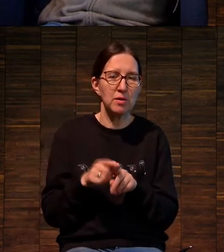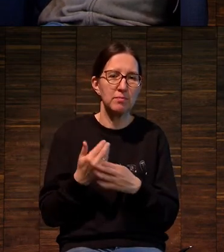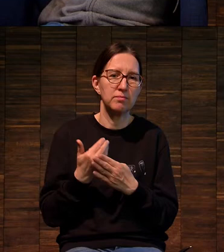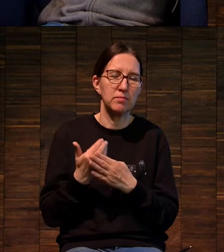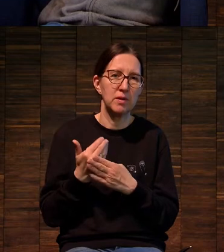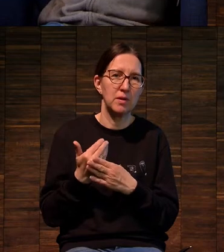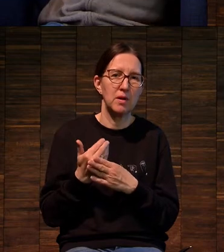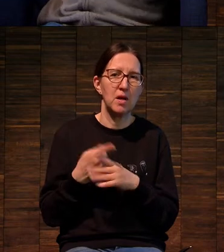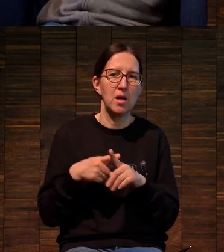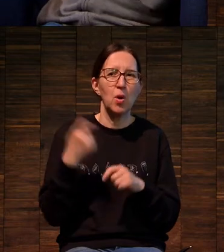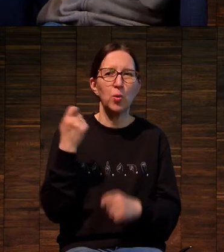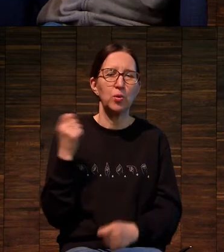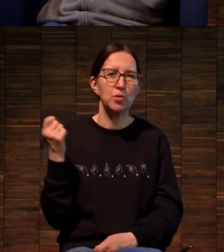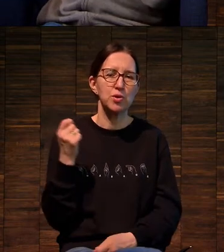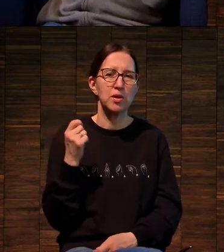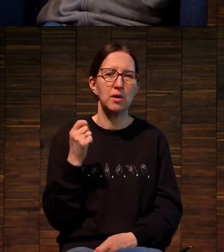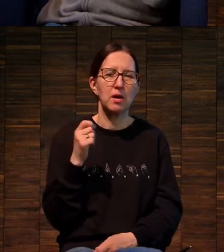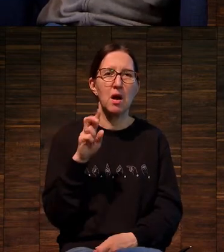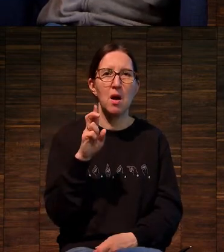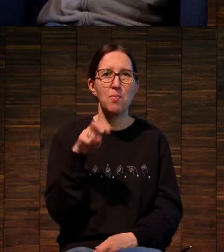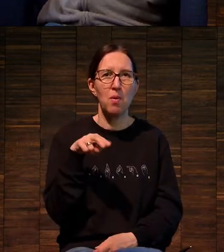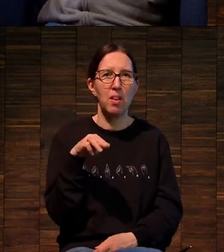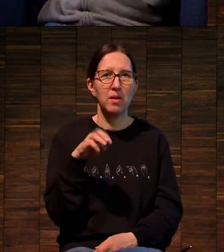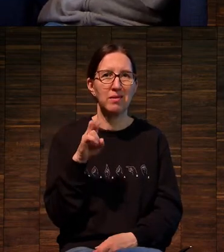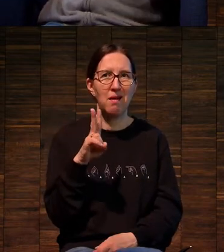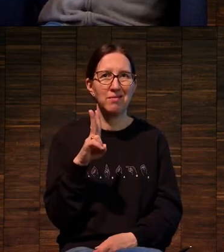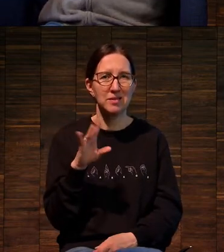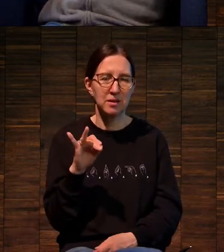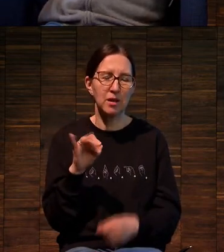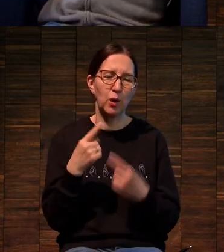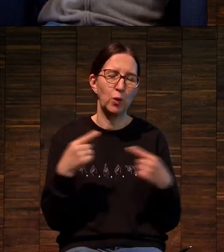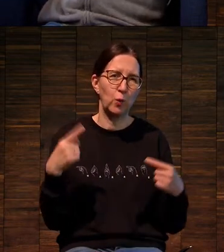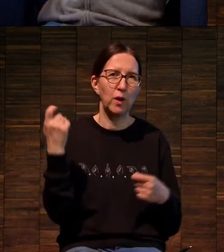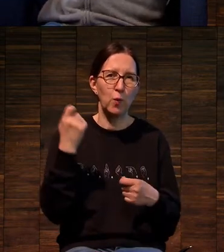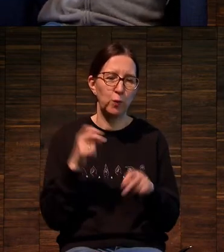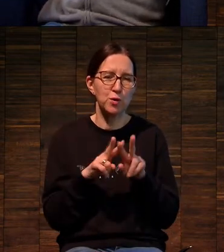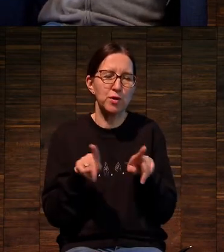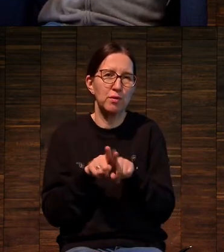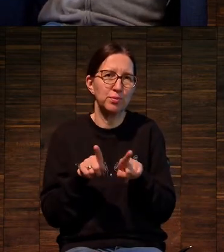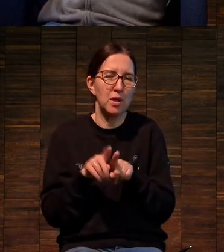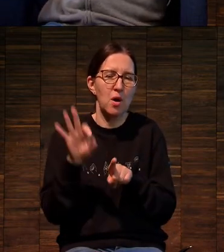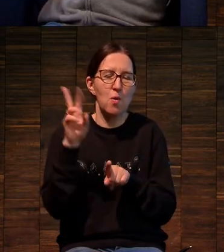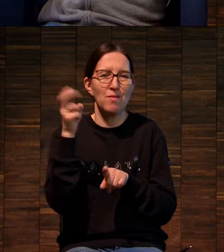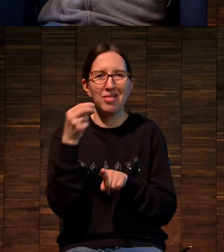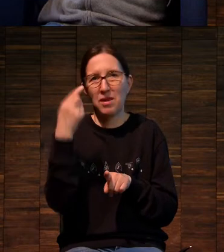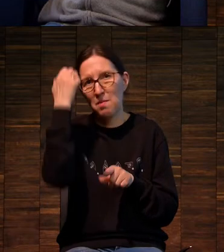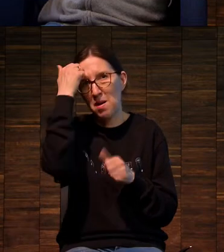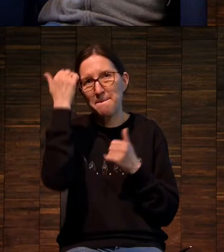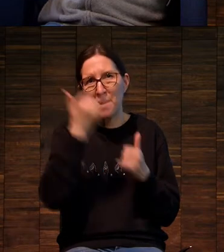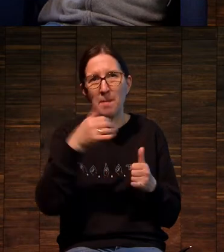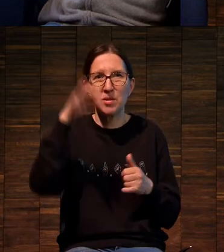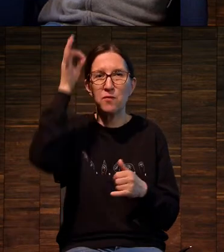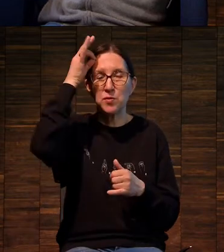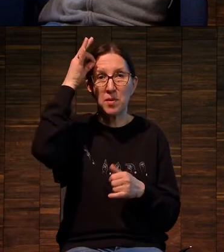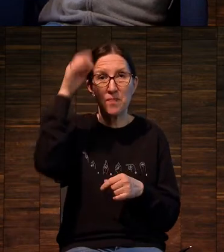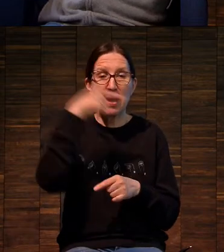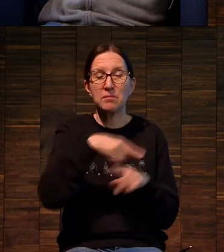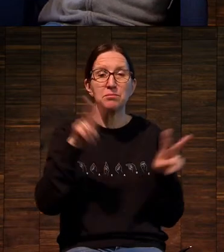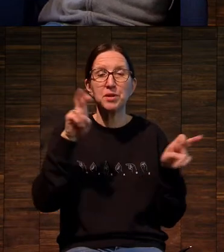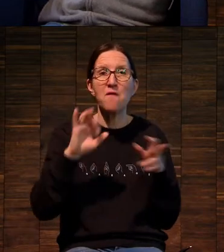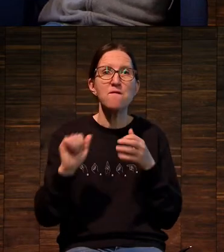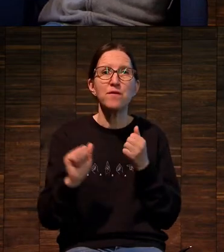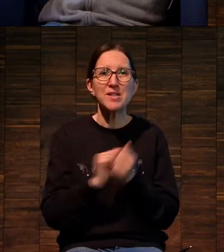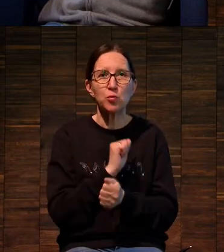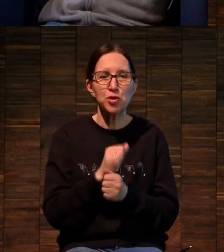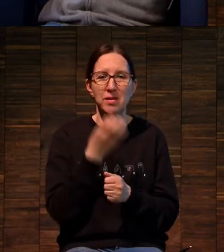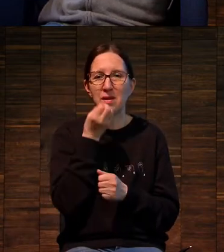Болтански и с какими-то другими авторами. Ну, что здесь интересно? Это называется Высушенный нарцисс.